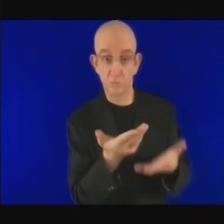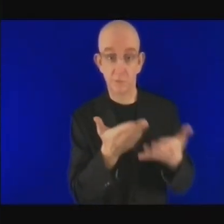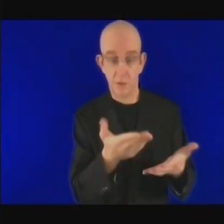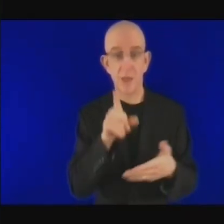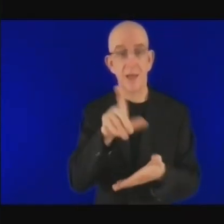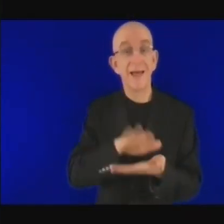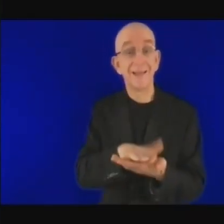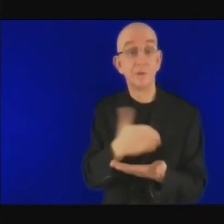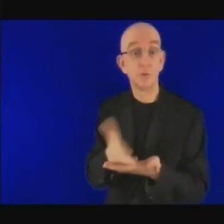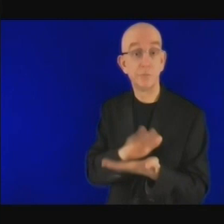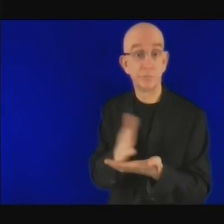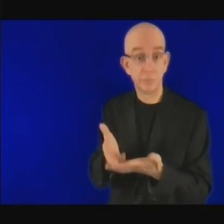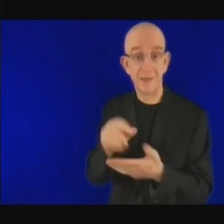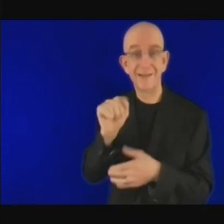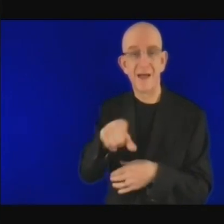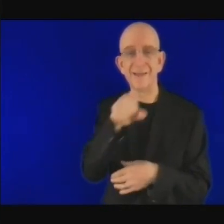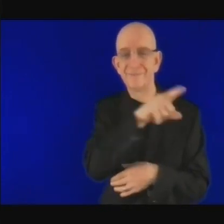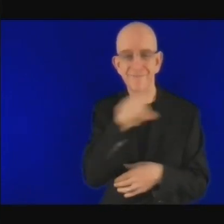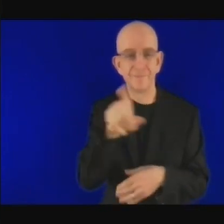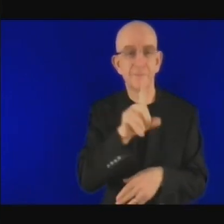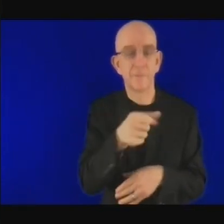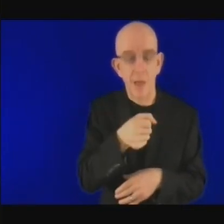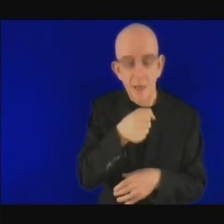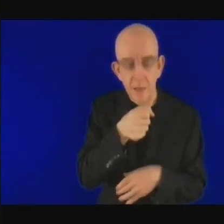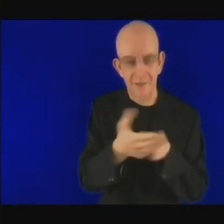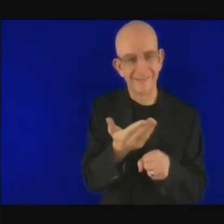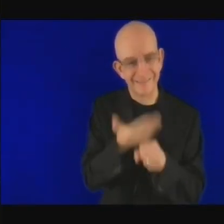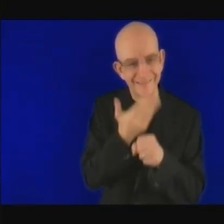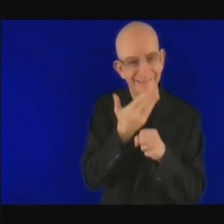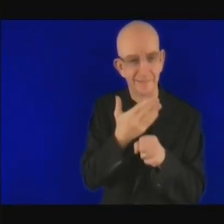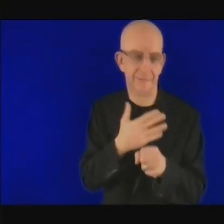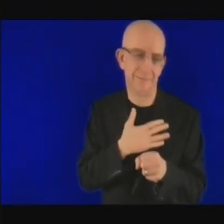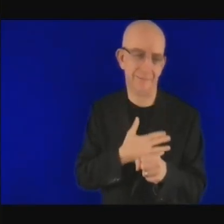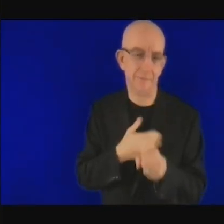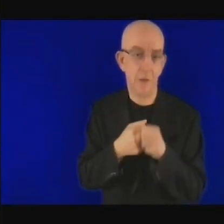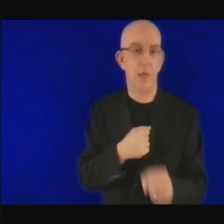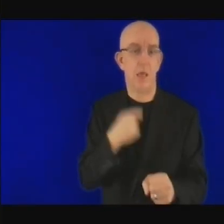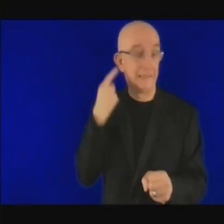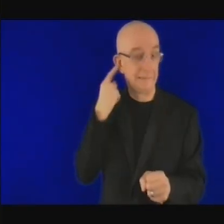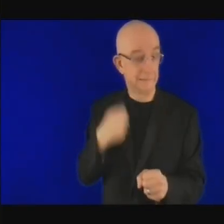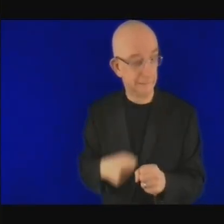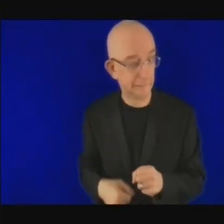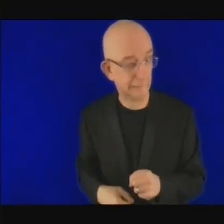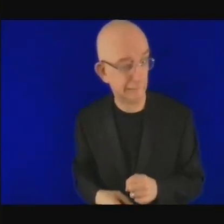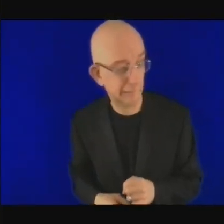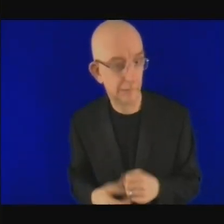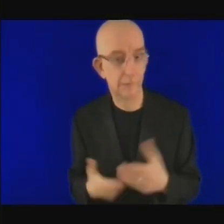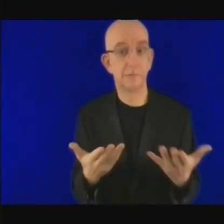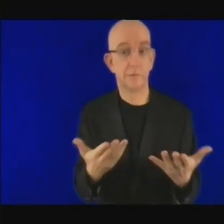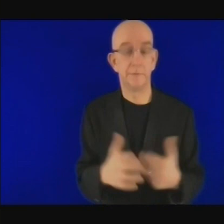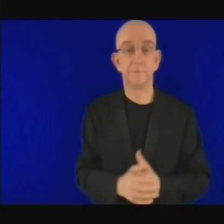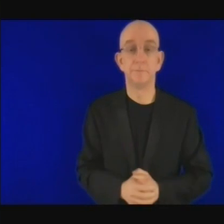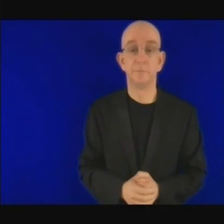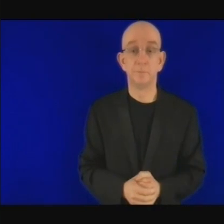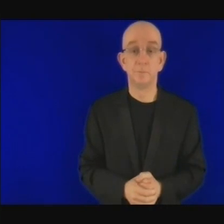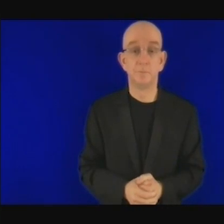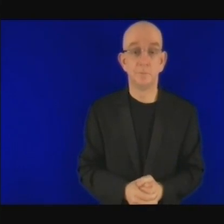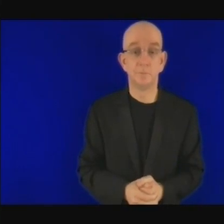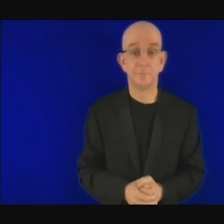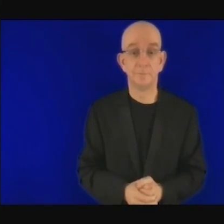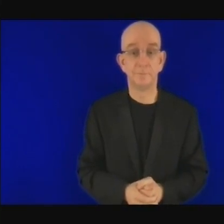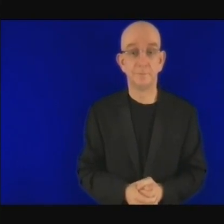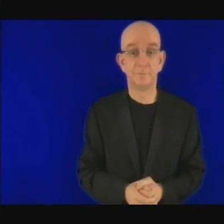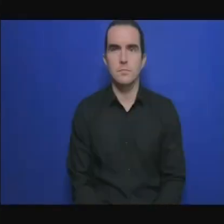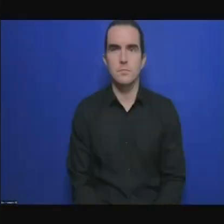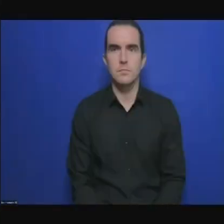en vous rapprochant du micro ok ok très bien merci